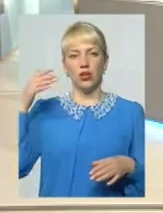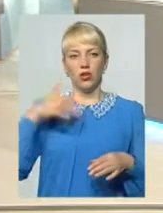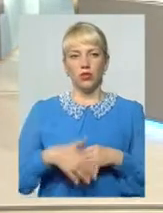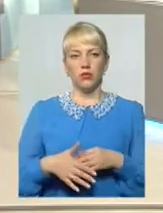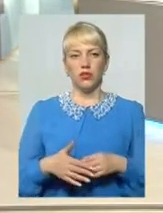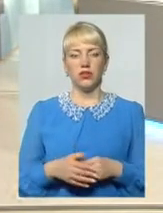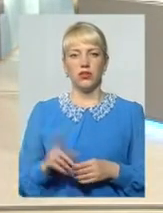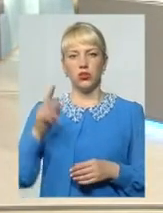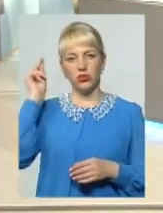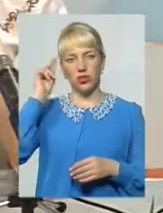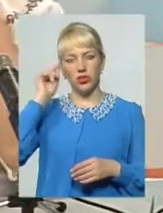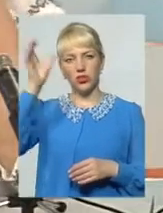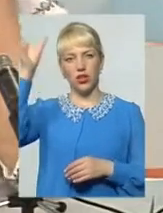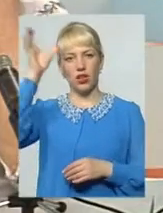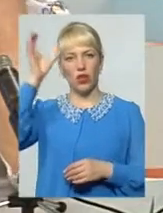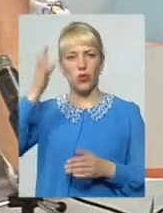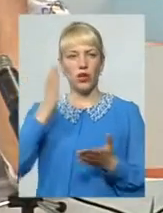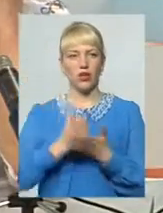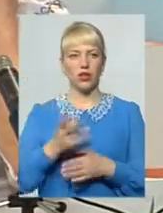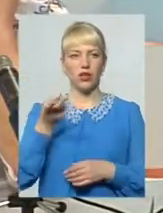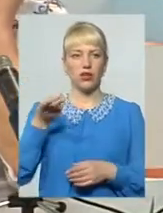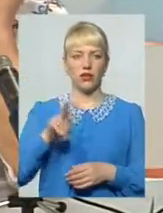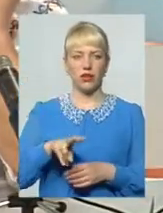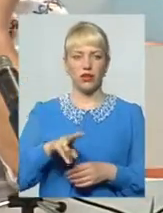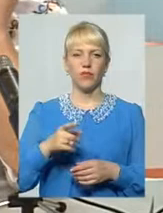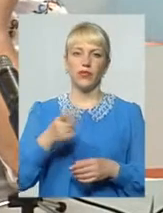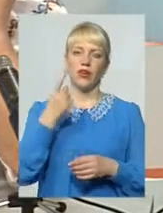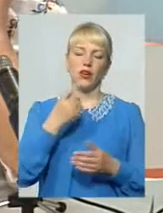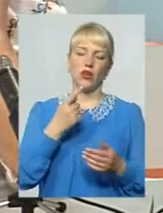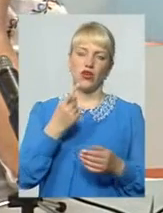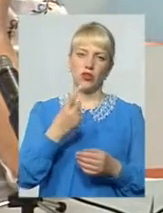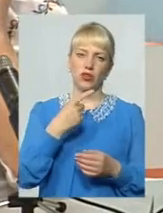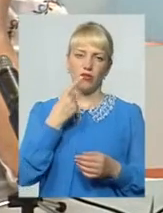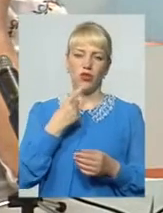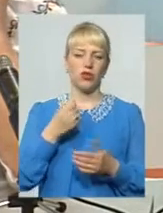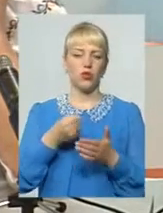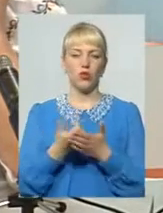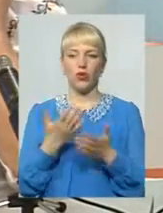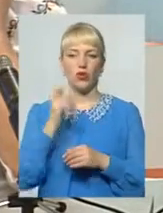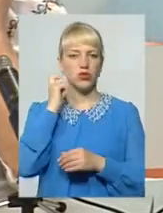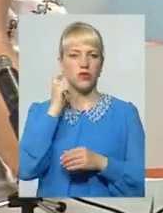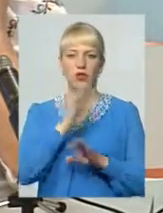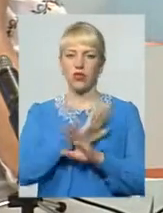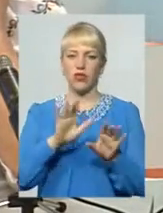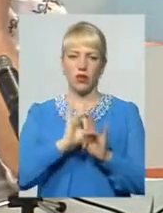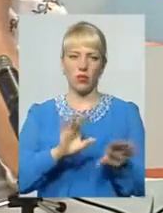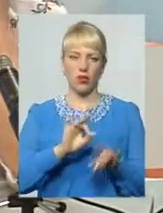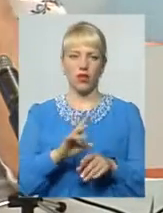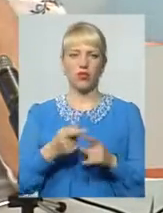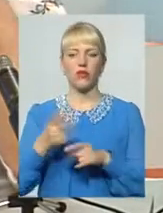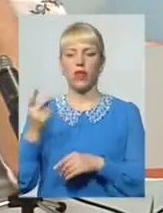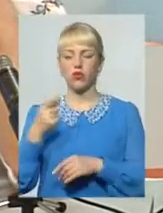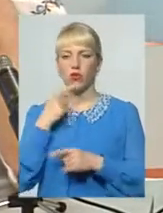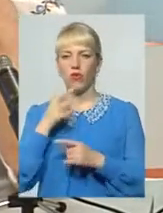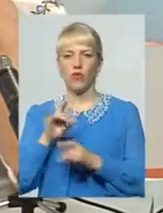Теоретична наука Є дві думки Одні кажуть, до певного віку Не пояснювати Другі говорять, що